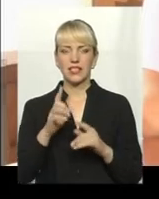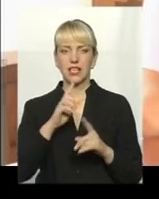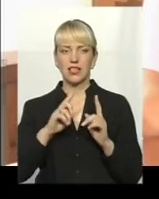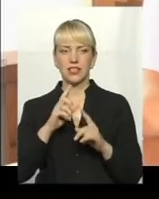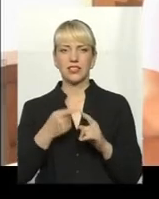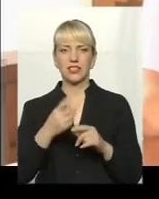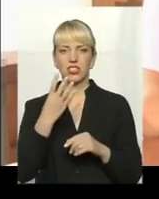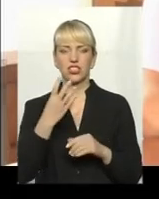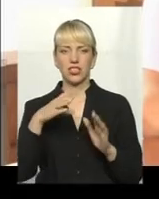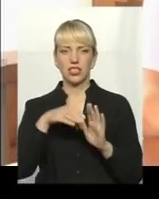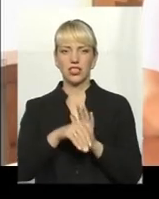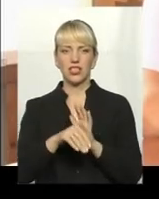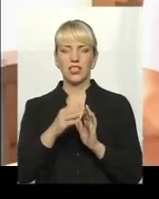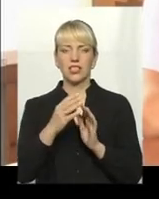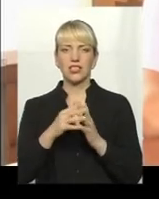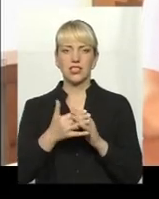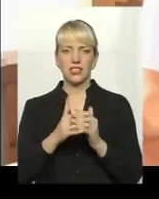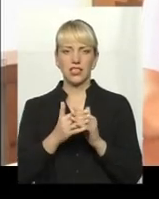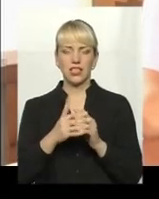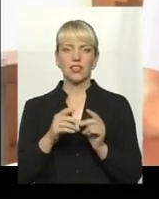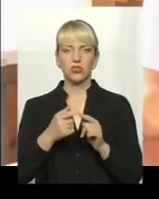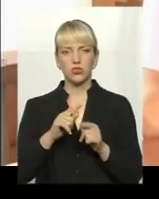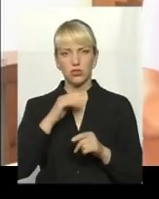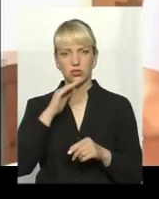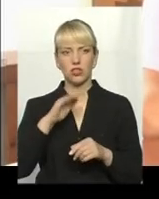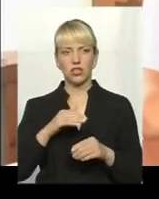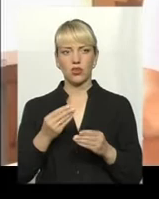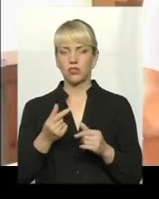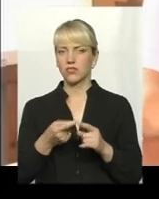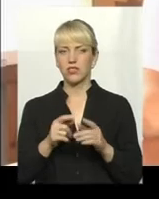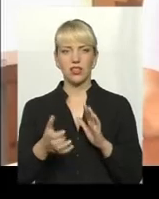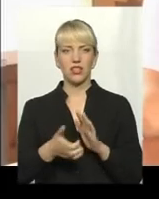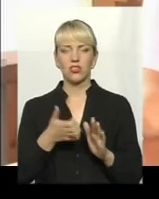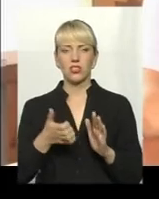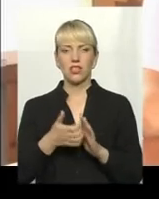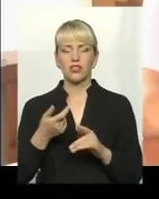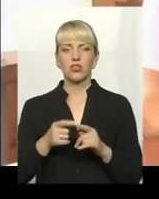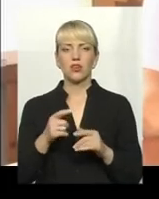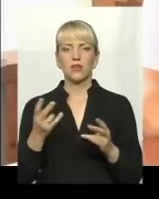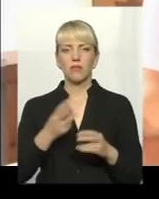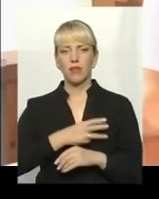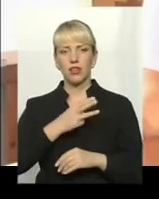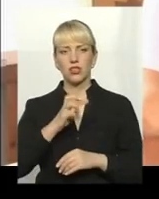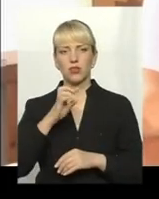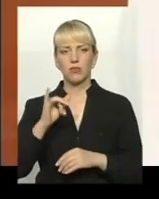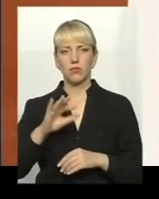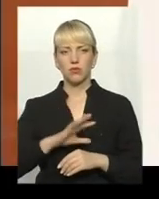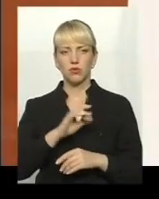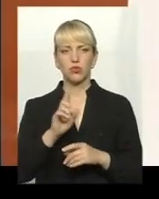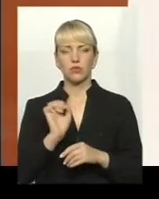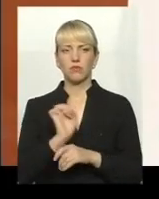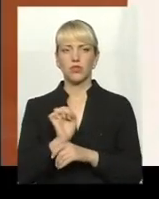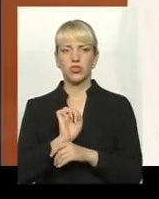Чотири села у нас. Ну, цього достатньо цих коштів? Ну, звісно, ні. Воно б бажано було б пускати